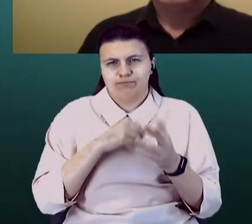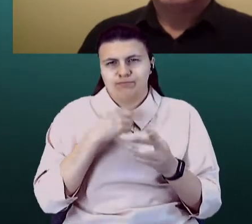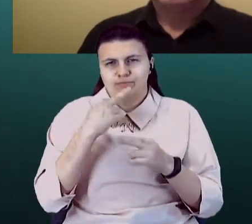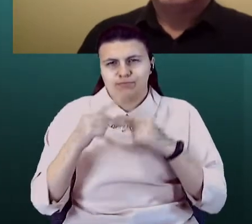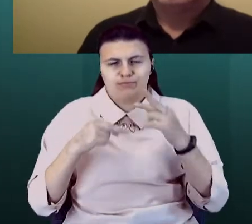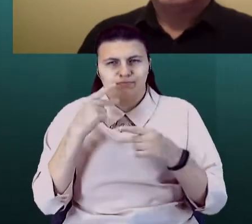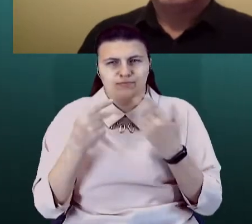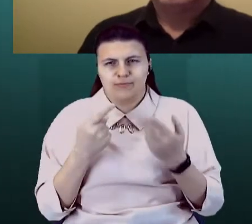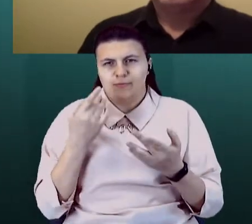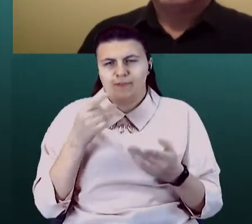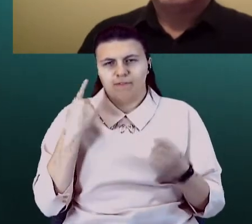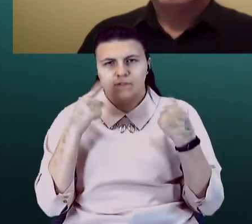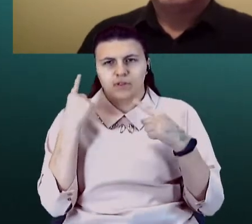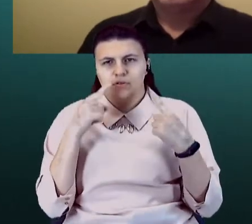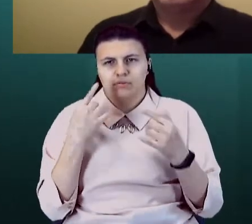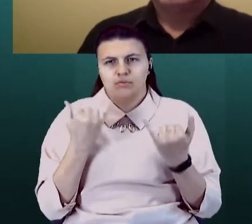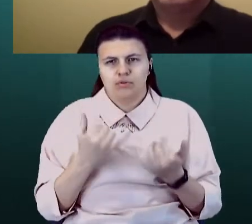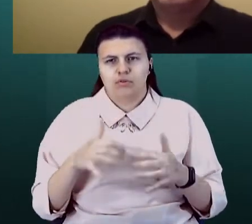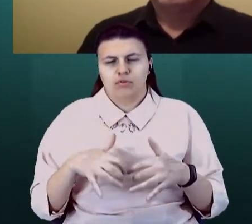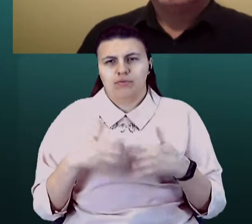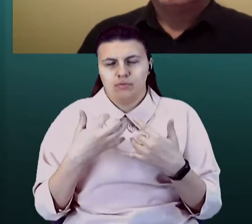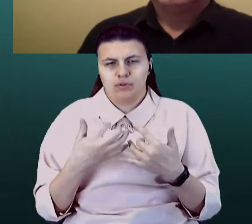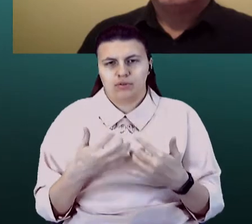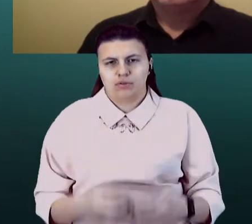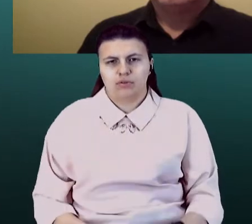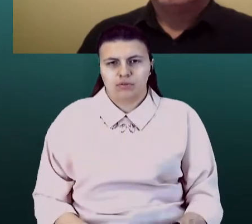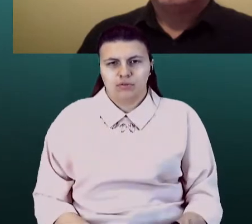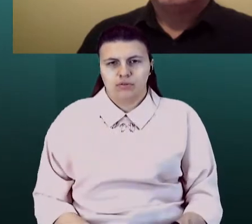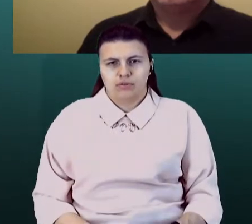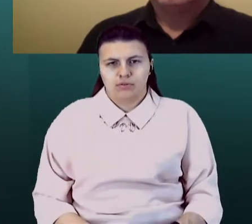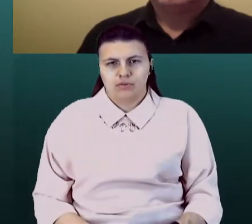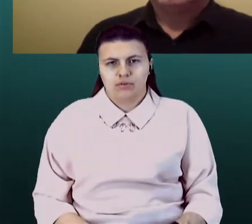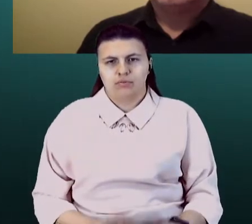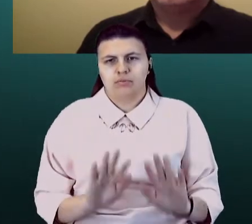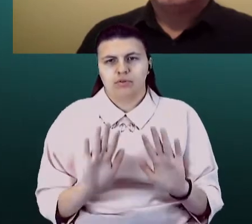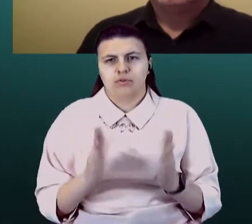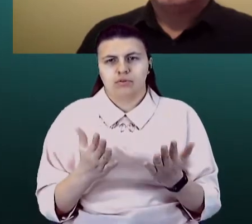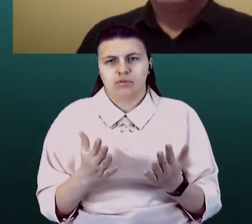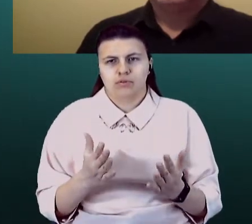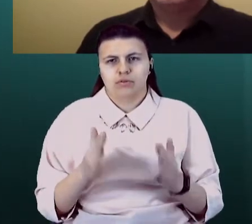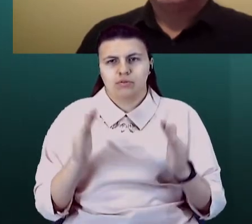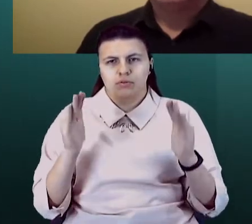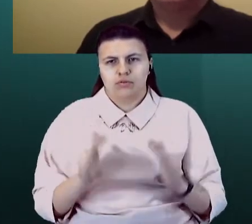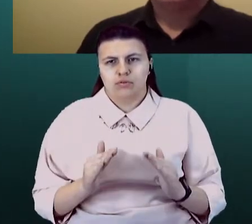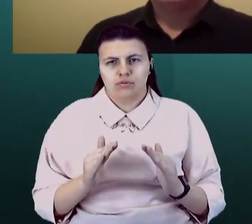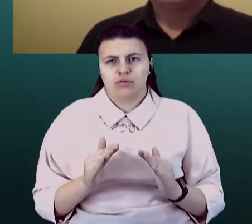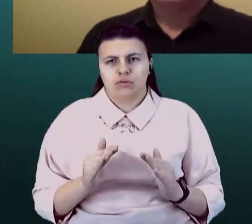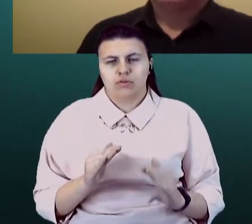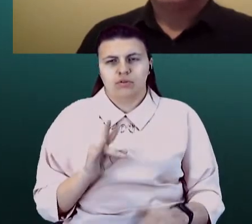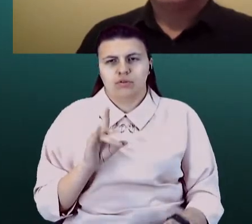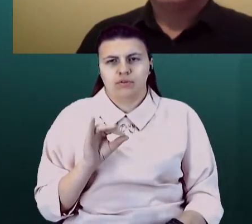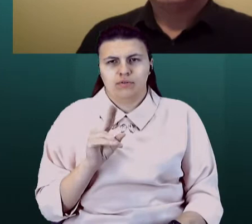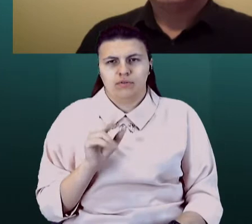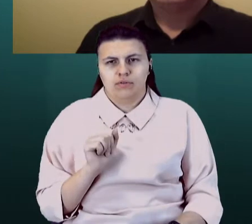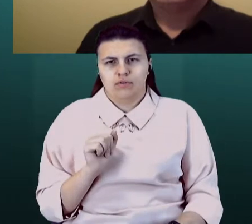слові, зараз автоматически відбувається сниження трафіка. Тому, що дійсно,